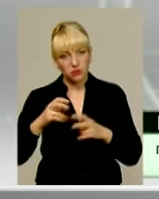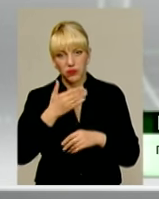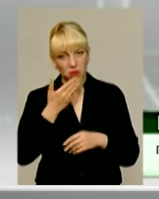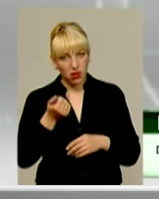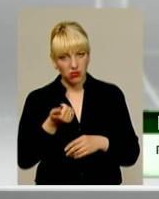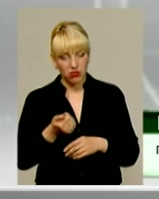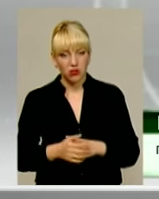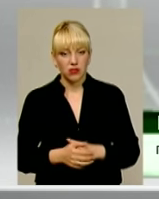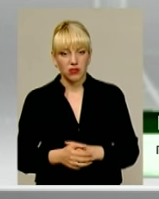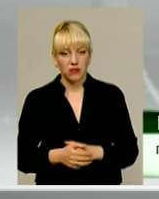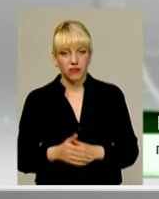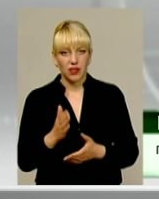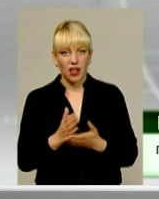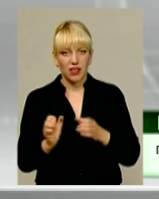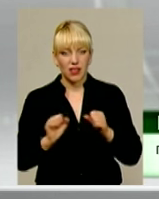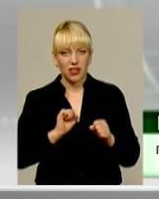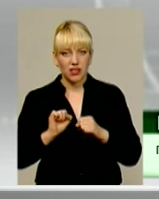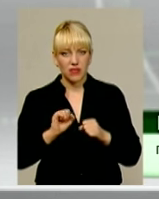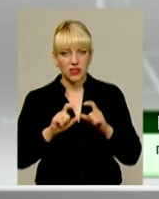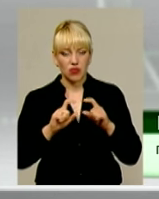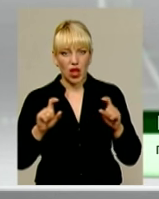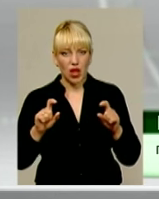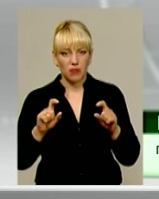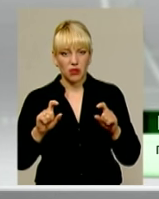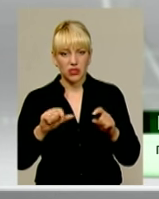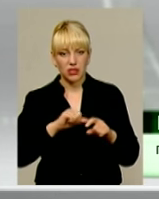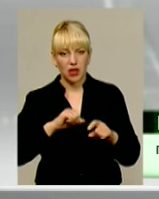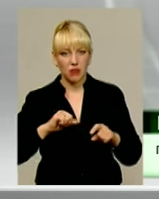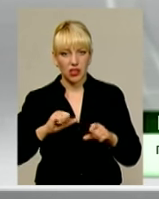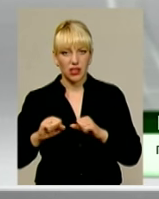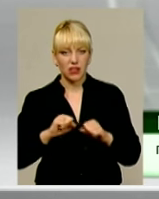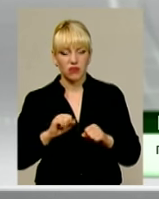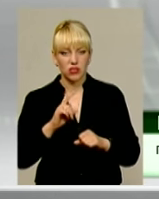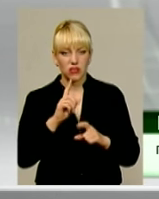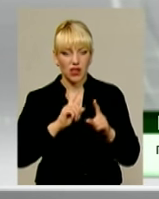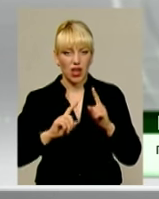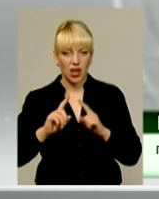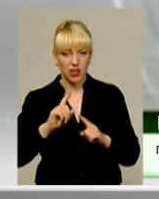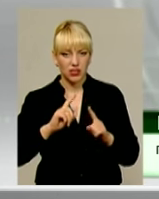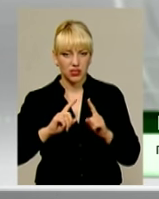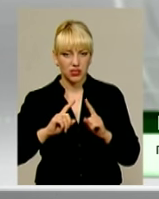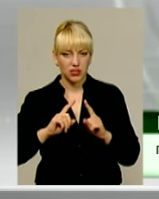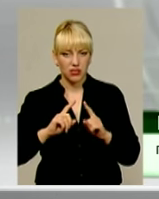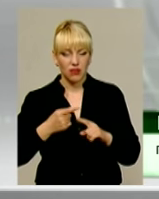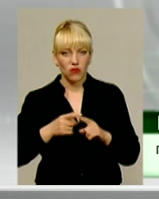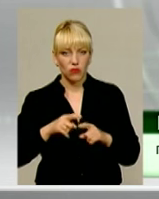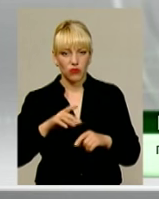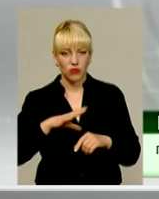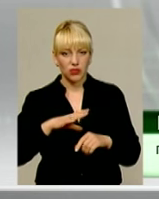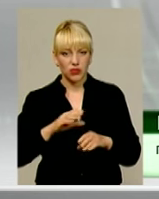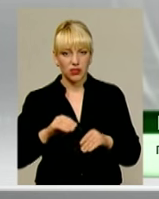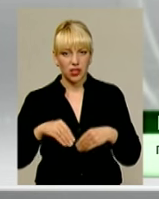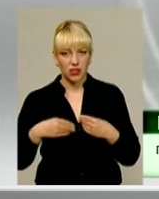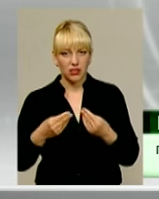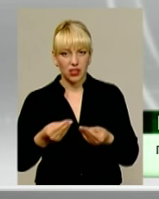є керівництво апарату, сама керівництво ради, а воно мало б дати не